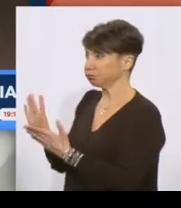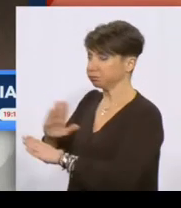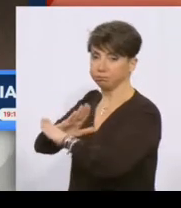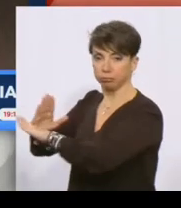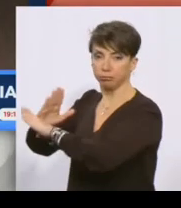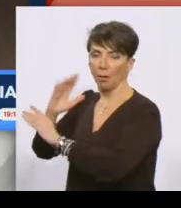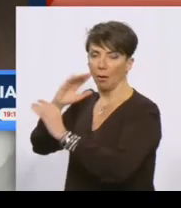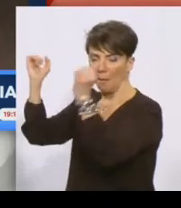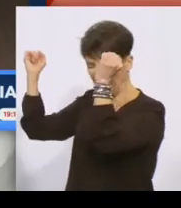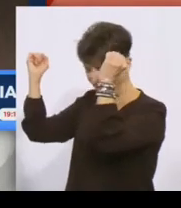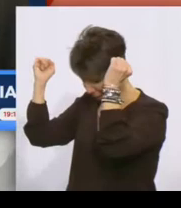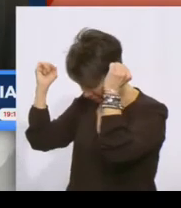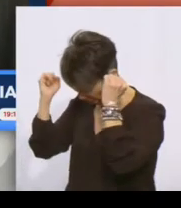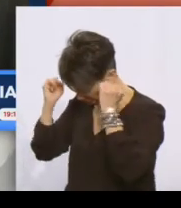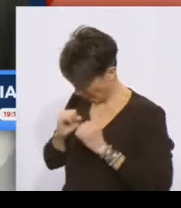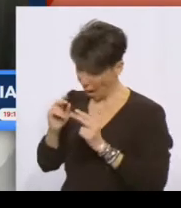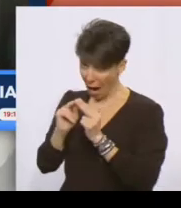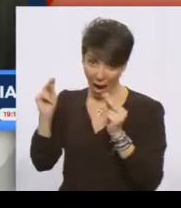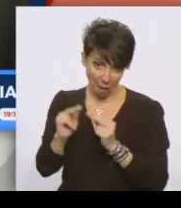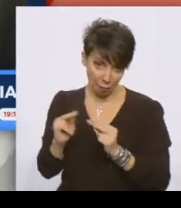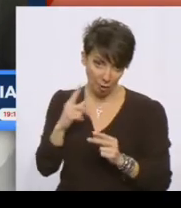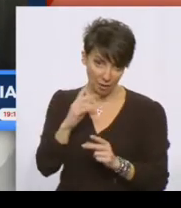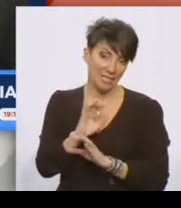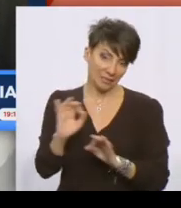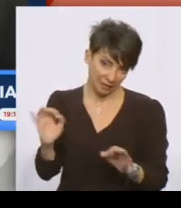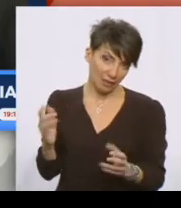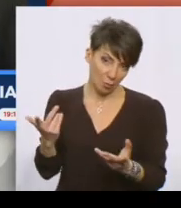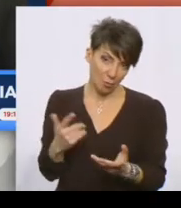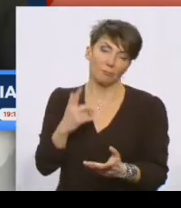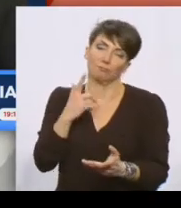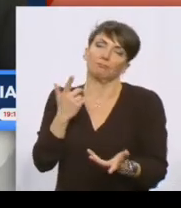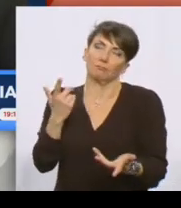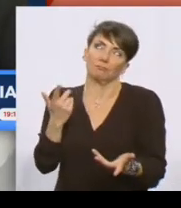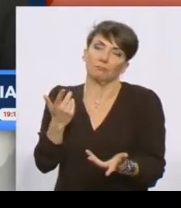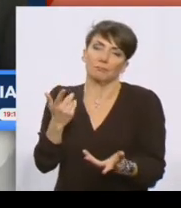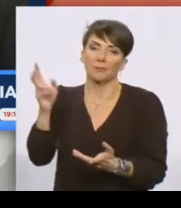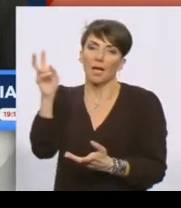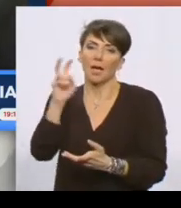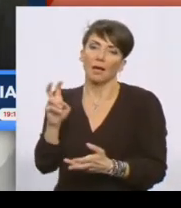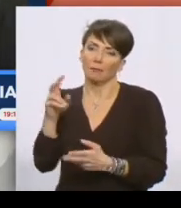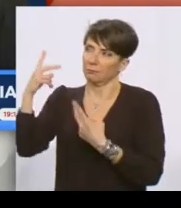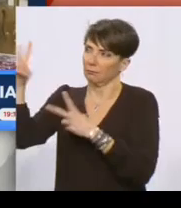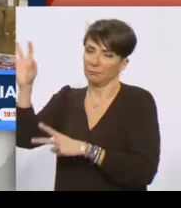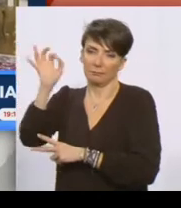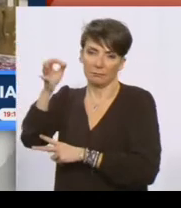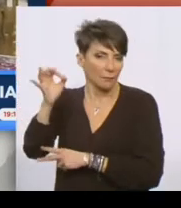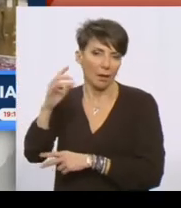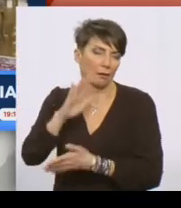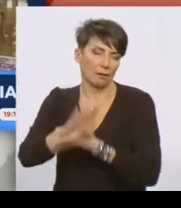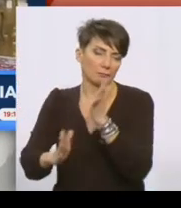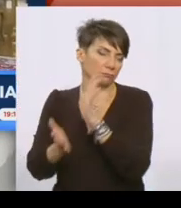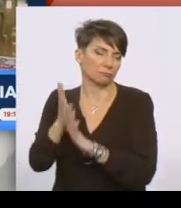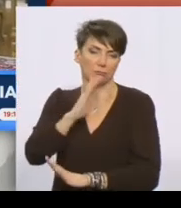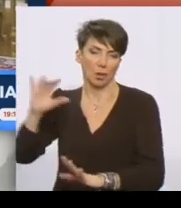καταρρέψει βεβαίως, συμπαρασύροντας τόσο την ίδια έφτραυστη τουρκική λύρα, αλλά και ολόκληρο το τουρκικό